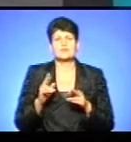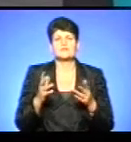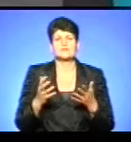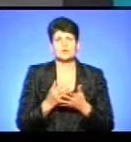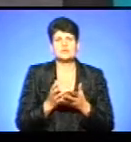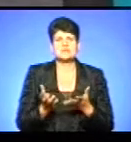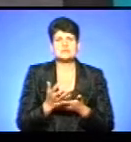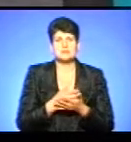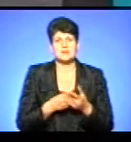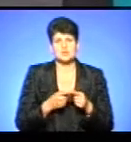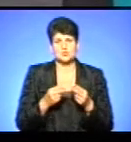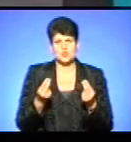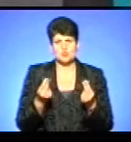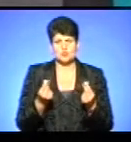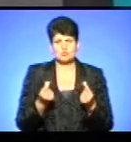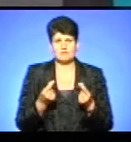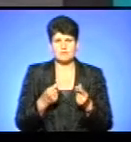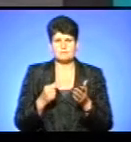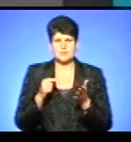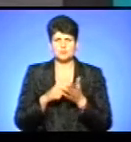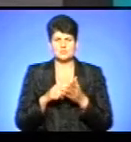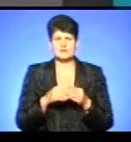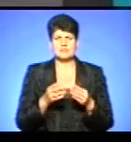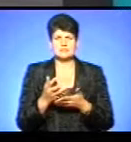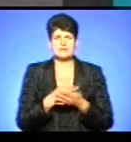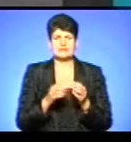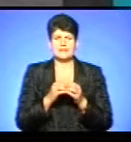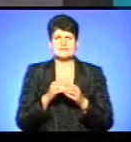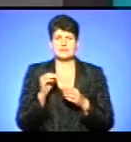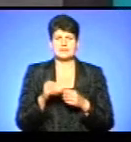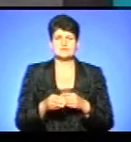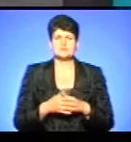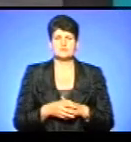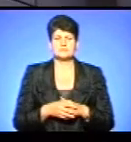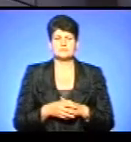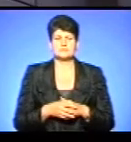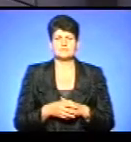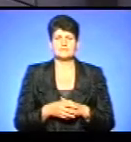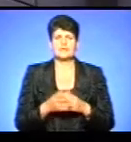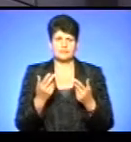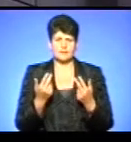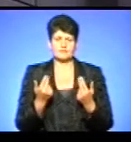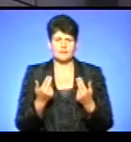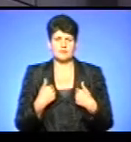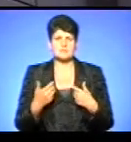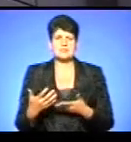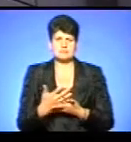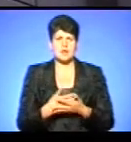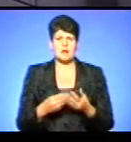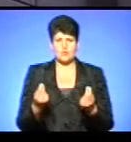зібрати цю суму? Ви собі ставили за мету зібрати от саме 10 тисяч і не менше? Ну, дивіться, так, ми збирали кошти